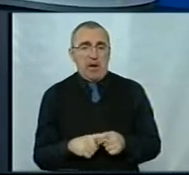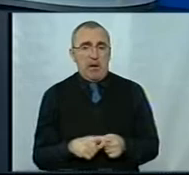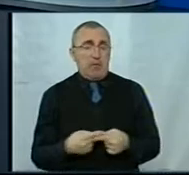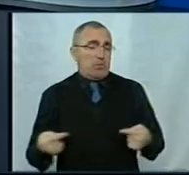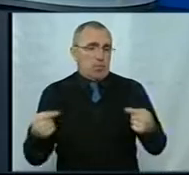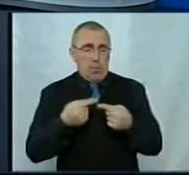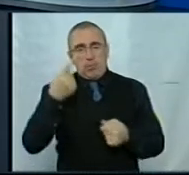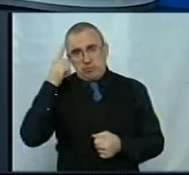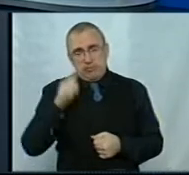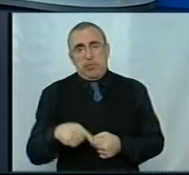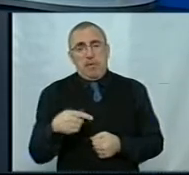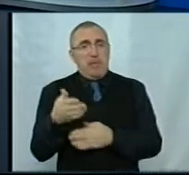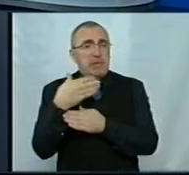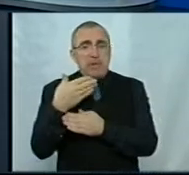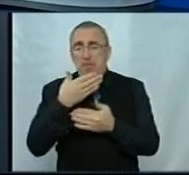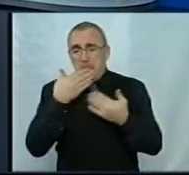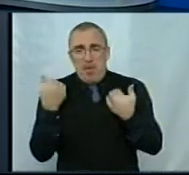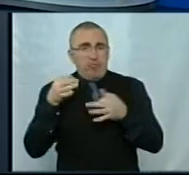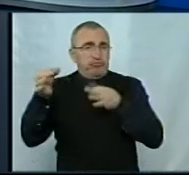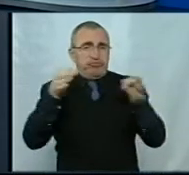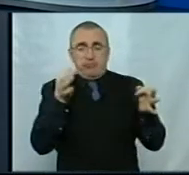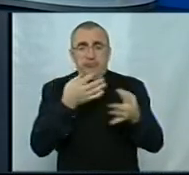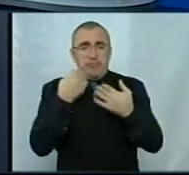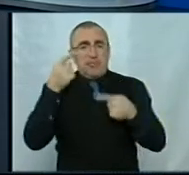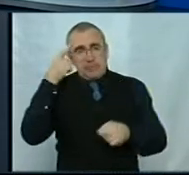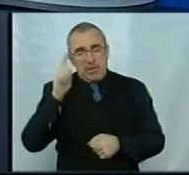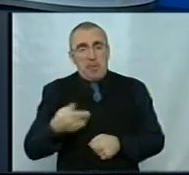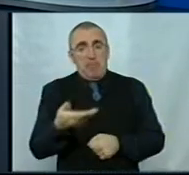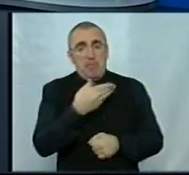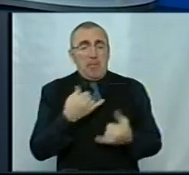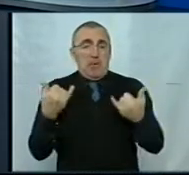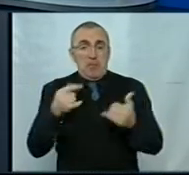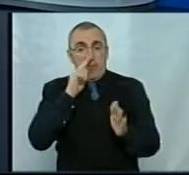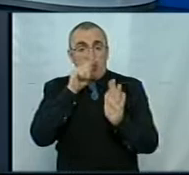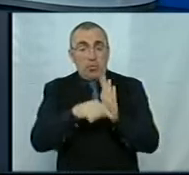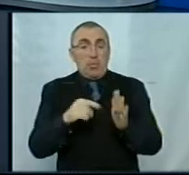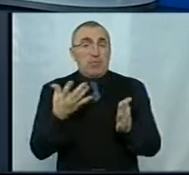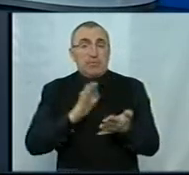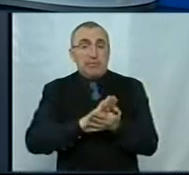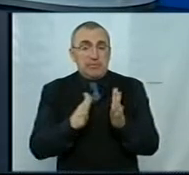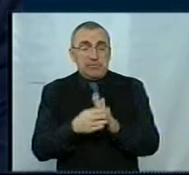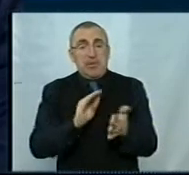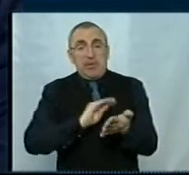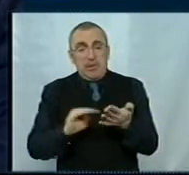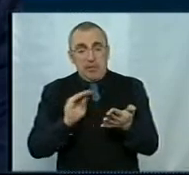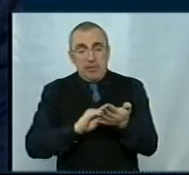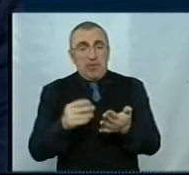точно знаємо про Що в Знам'янці немає було? Ми знаємо про це, оскільки ми зараз трутилися в цю ситуацію, про що ви говорите, написали